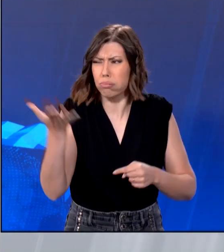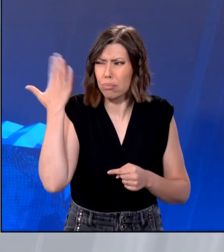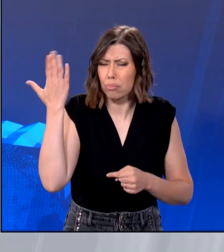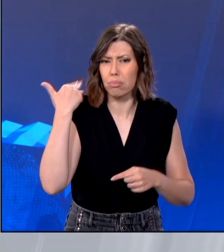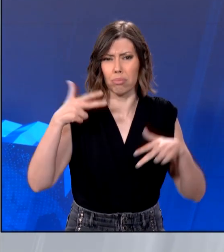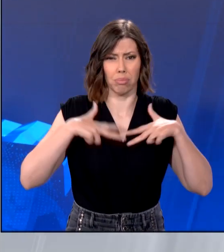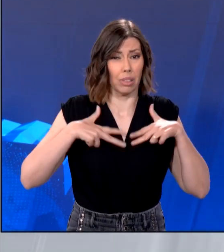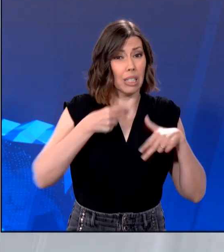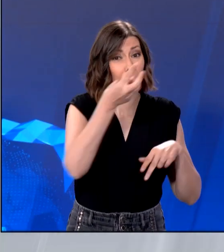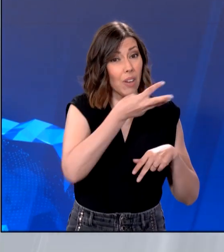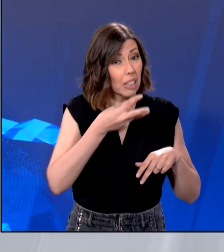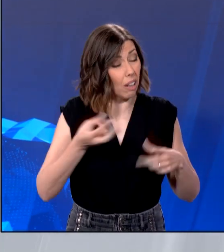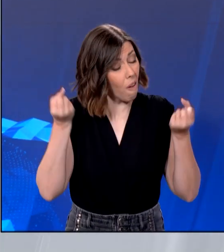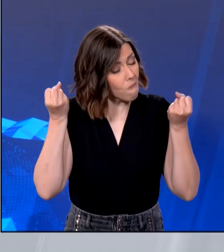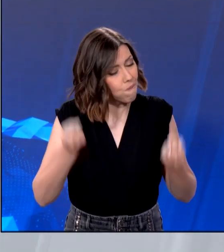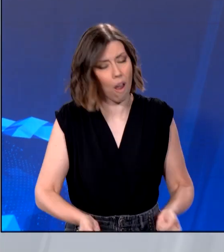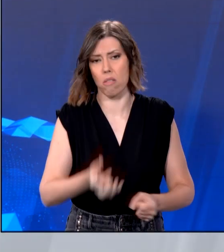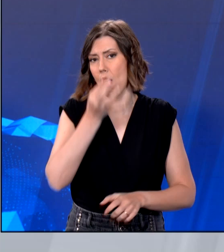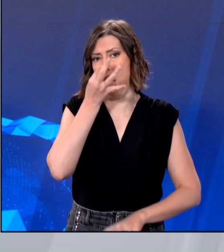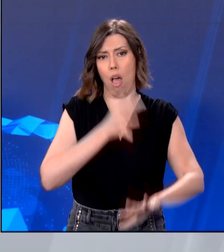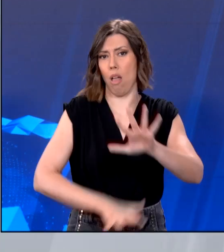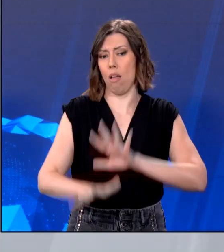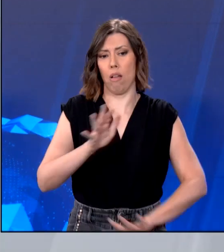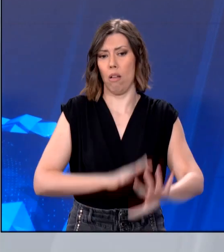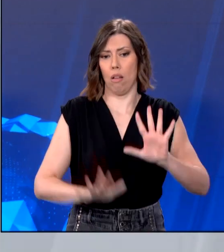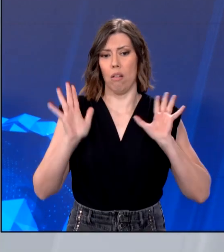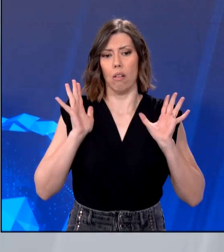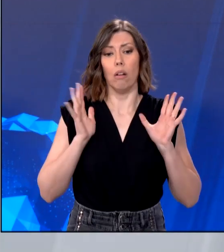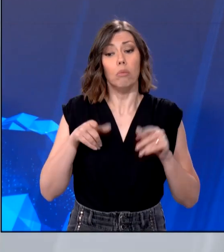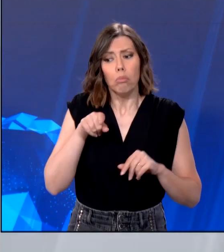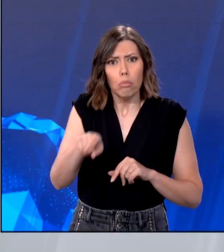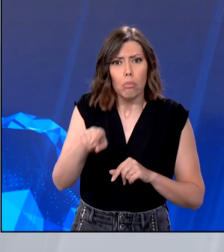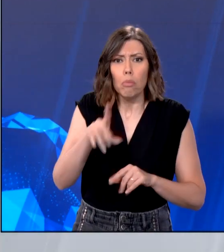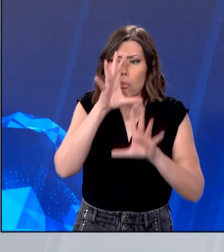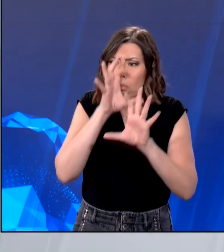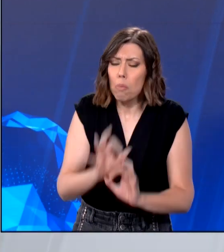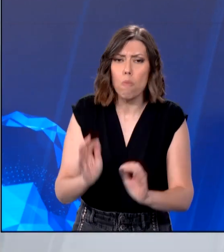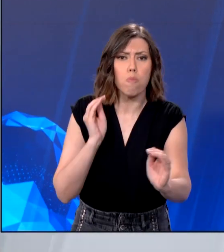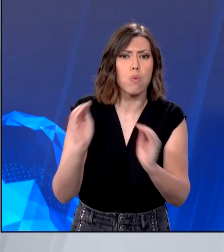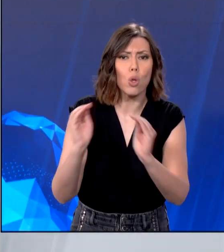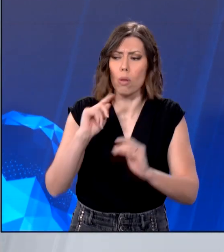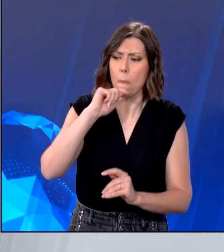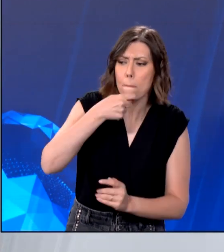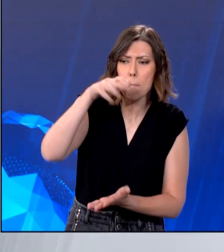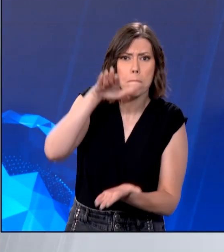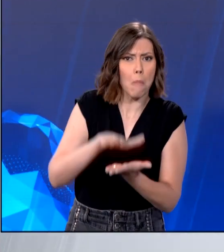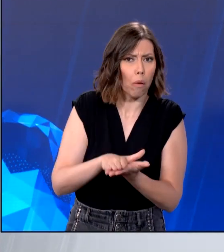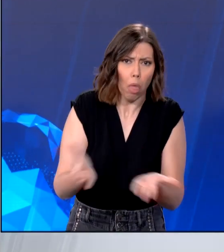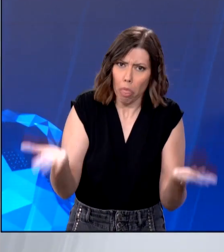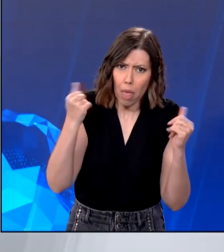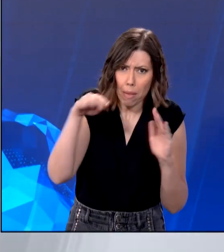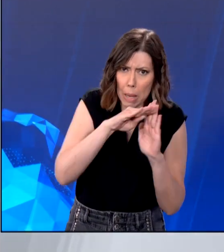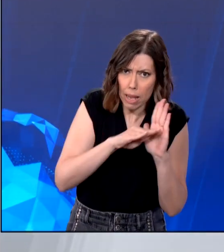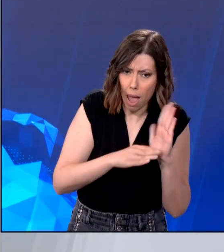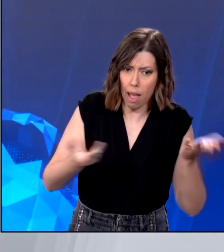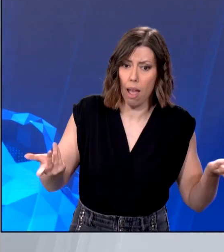τότε της κυβέρνησης του ΣΥΡΙΖΑ. Δεν υπήρχαν οι προϋποθέσεις για το χαρακτηρισμό των συγκεκριμένων προστατευόμενων μαρτύρων και